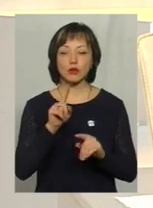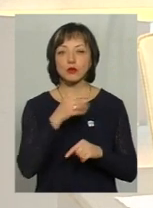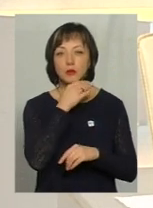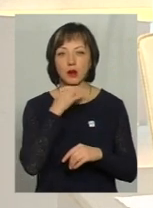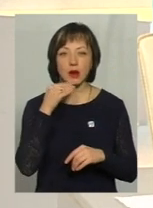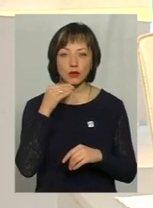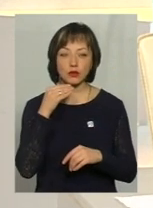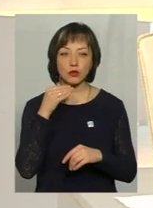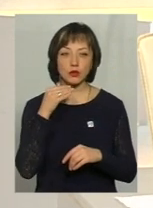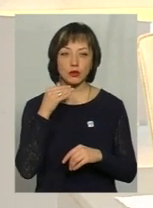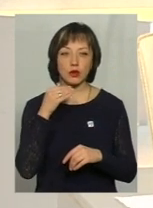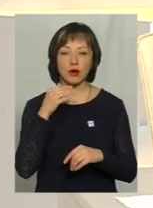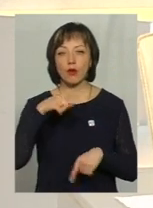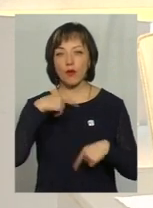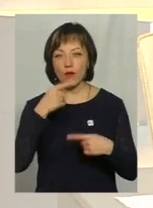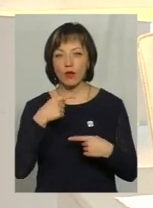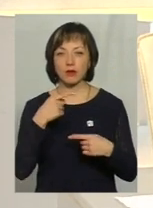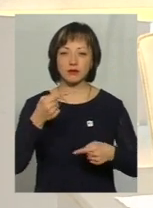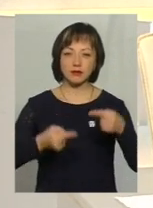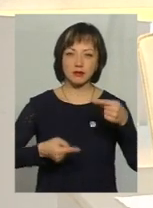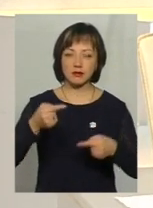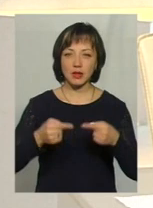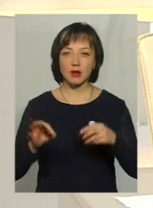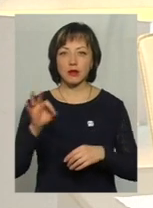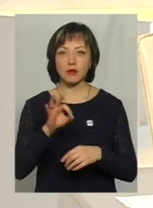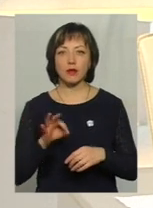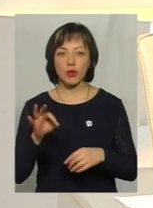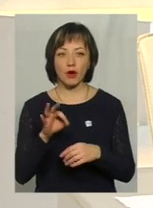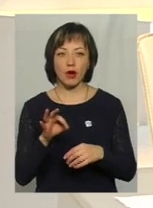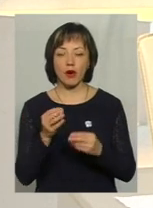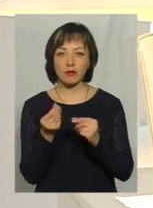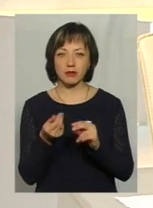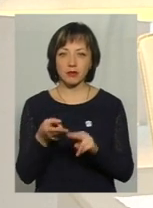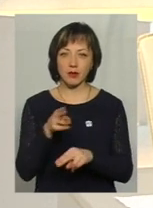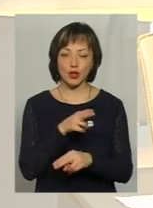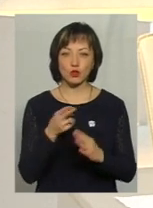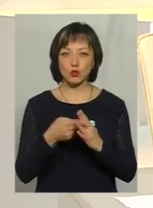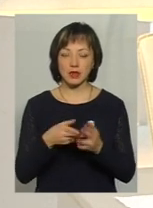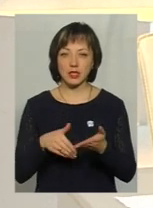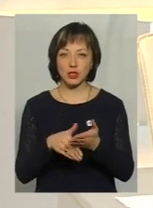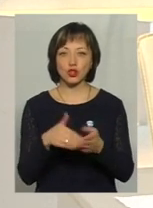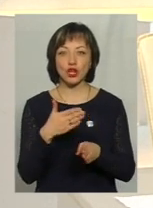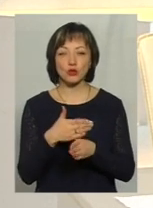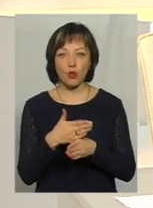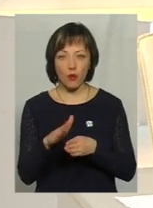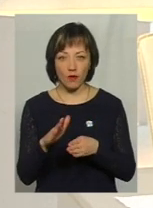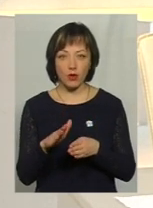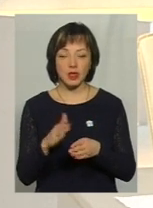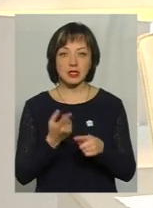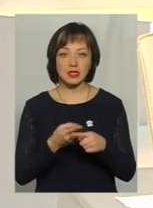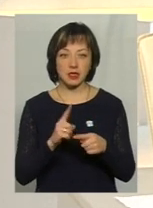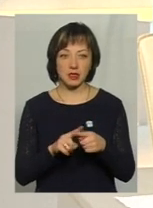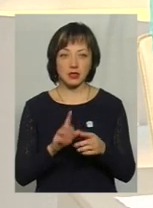багато мови і різних дискусій довкола монетизації субсидій. По суті, частково